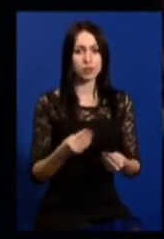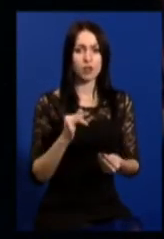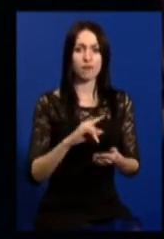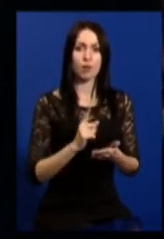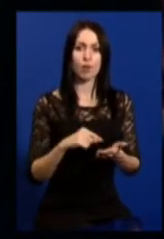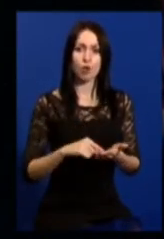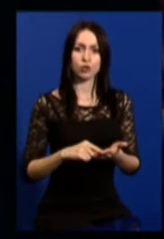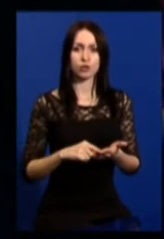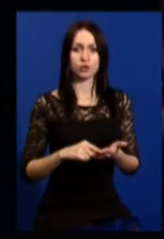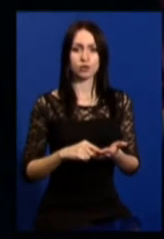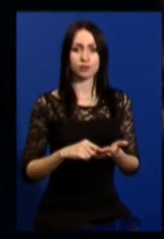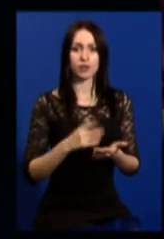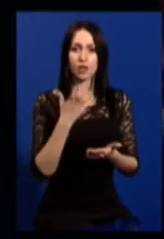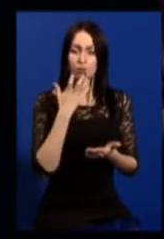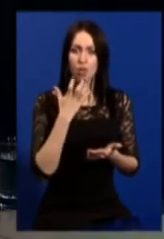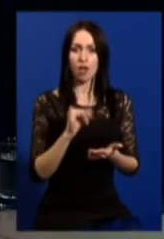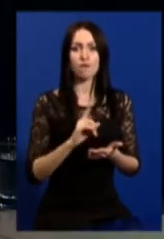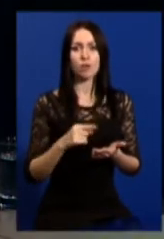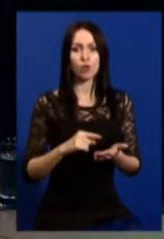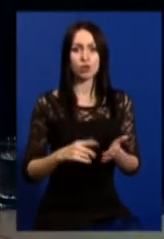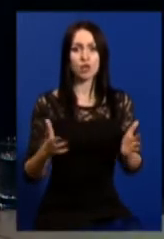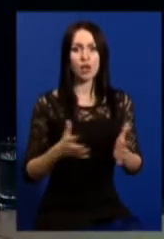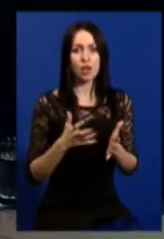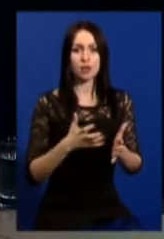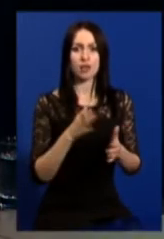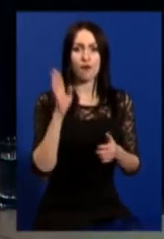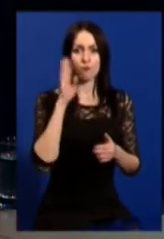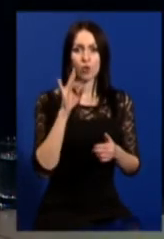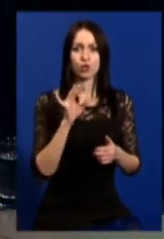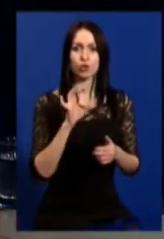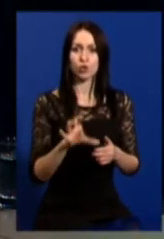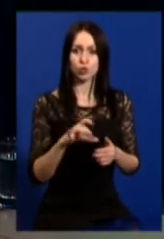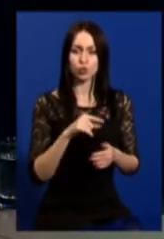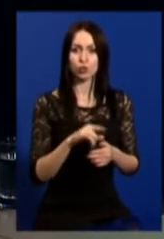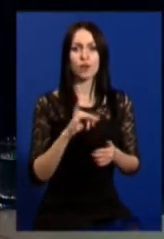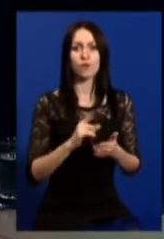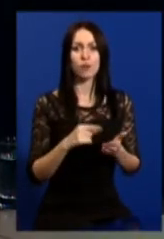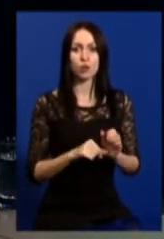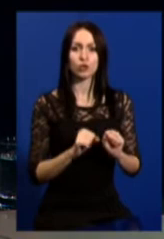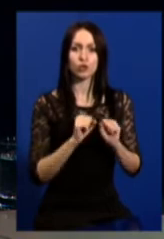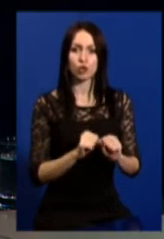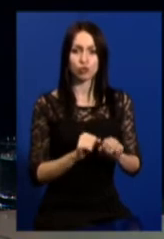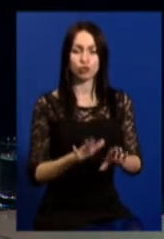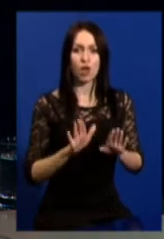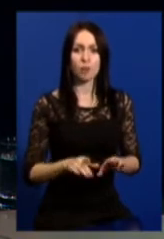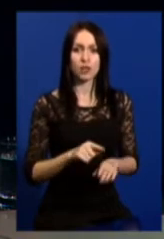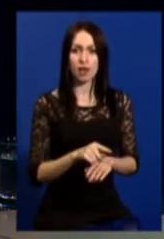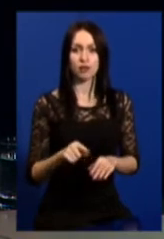питання тепла, і питання збереження водних ресурсів, і питання захисту об'єктів